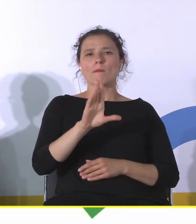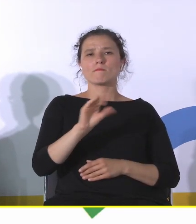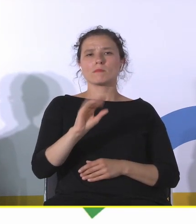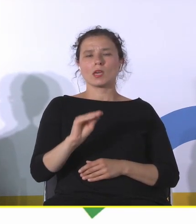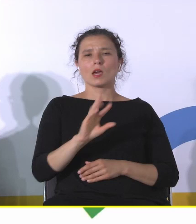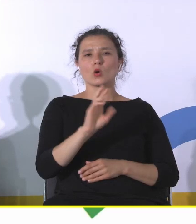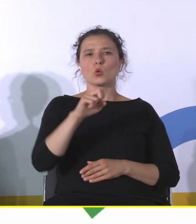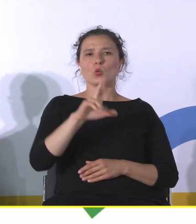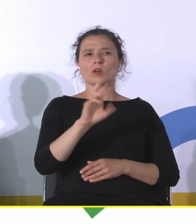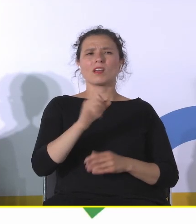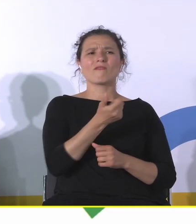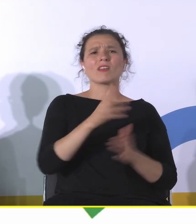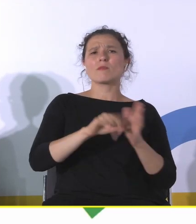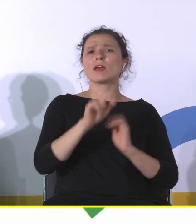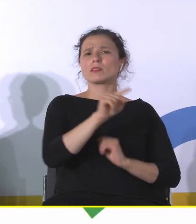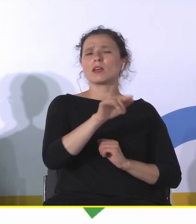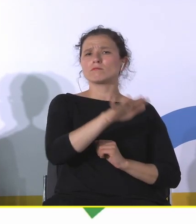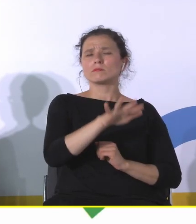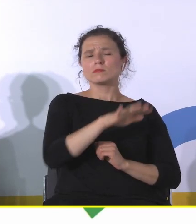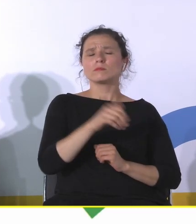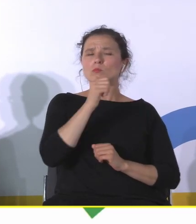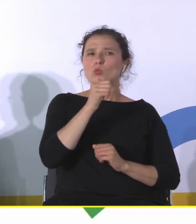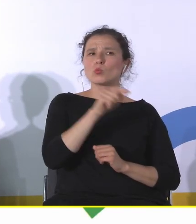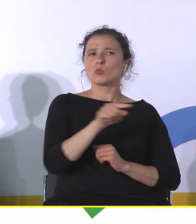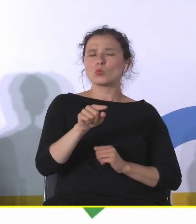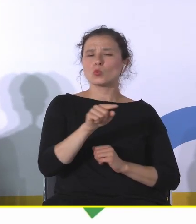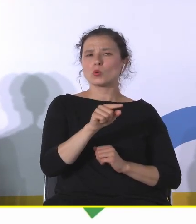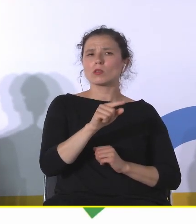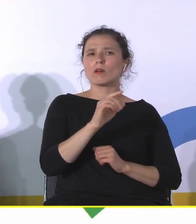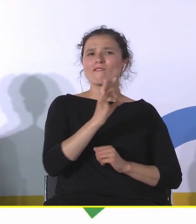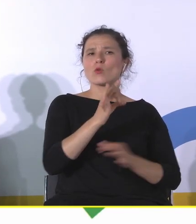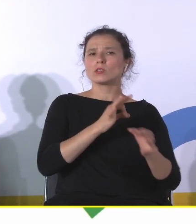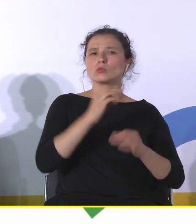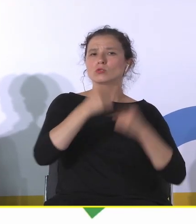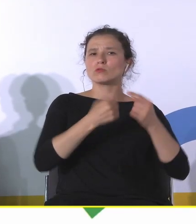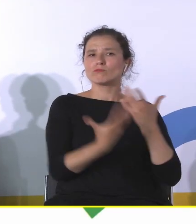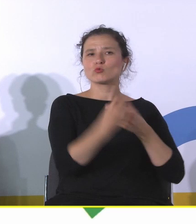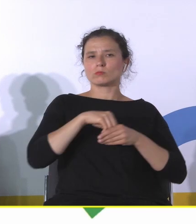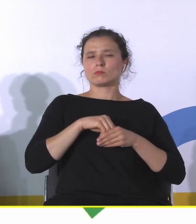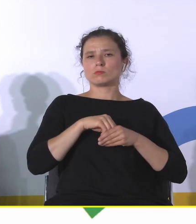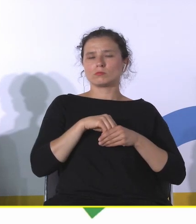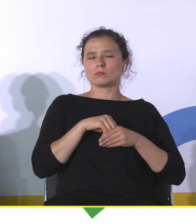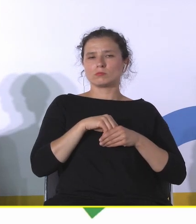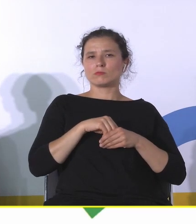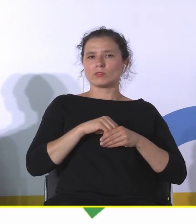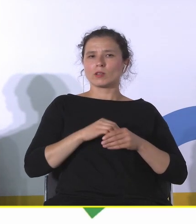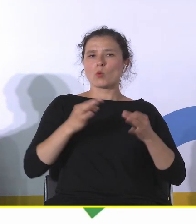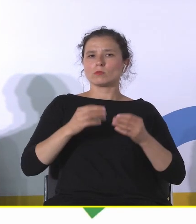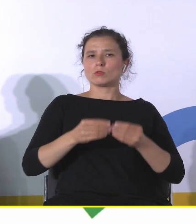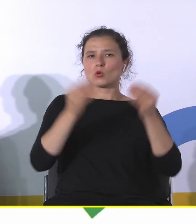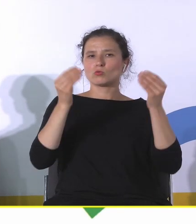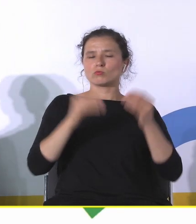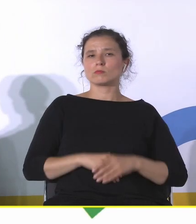sukcesem tą swoją historyczną, historyczne dziedzictwo włączyć w taki bieżący rozwój, to na przykład